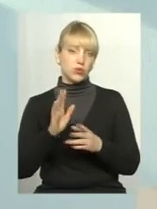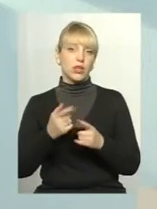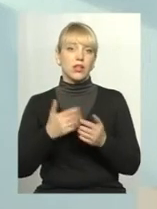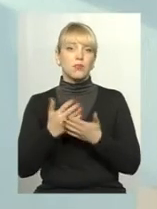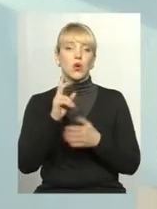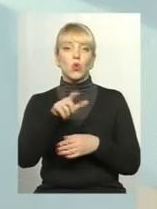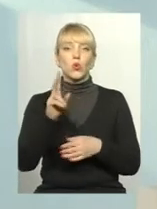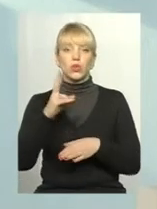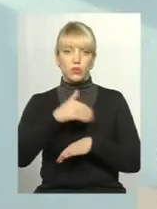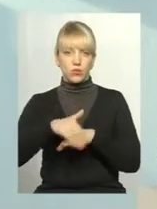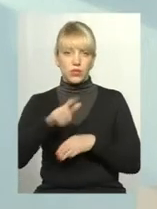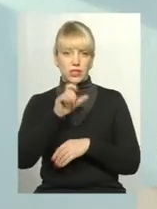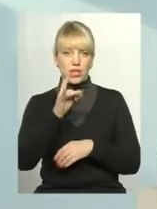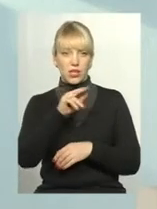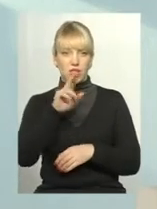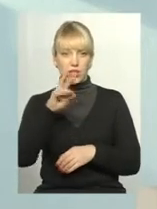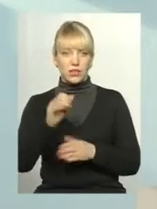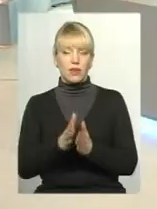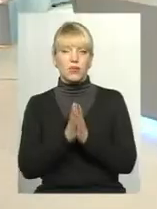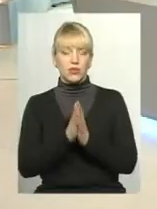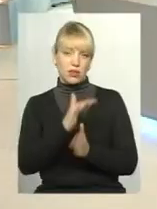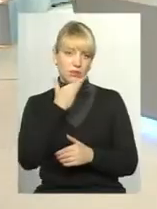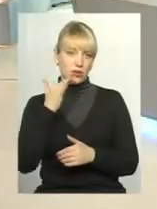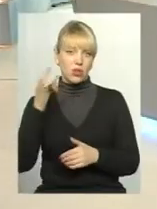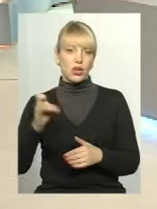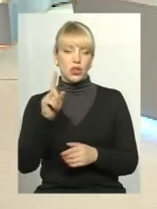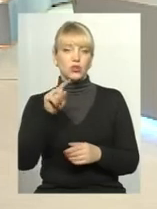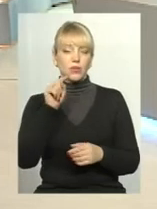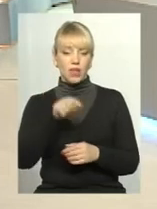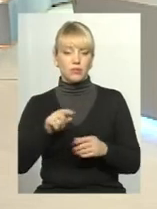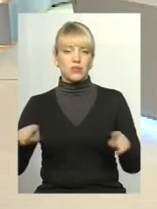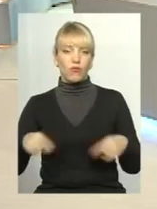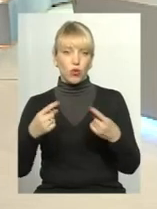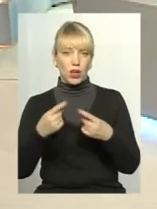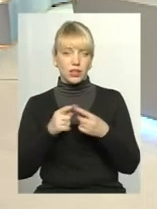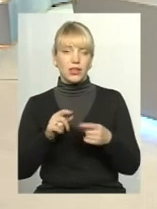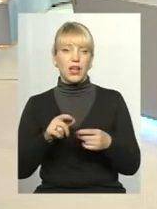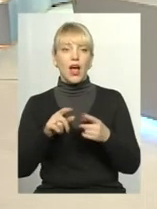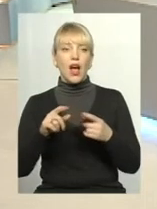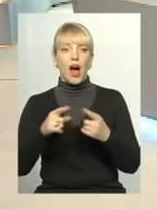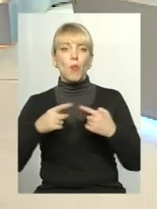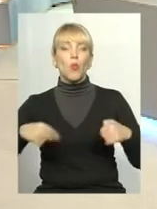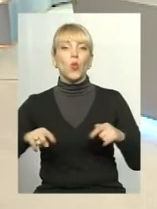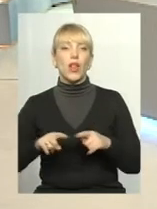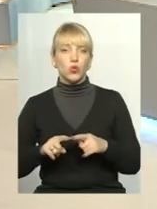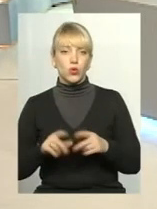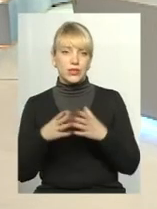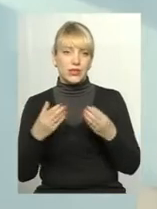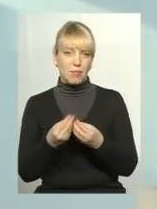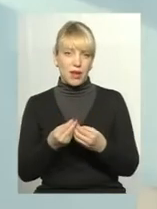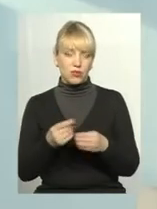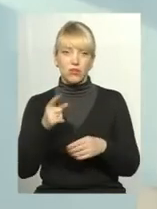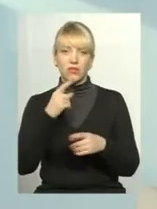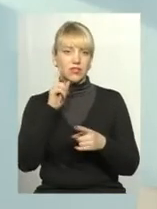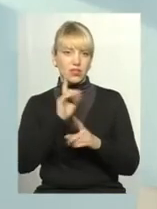Зарічанської неодноразово до нас звертались з проханням про те, щоб там створити амбулаторію сімейної медицини. Їм в другу